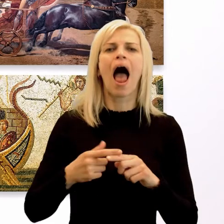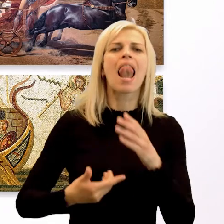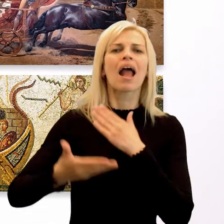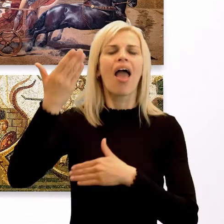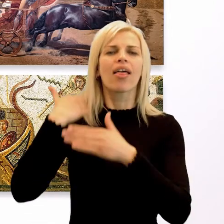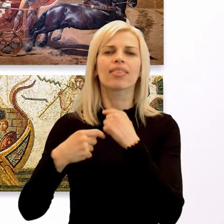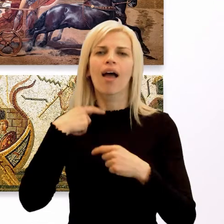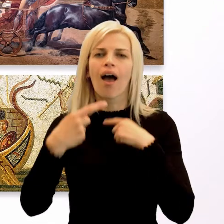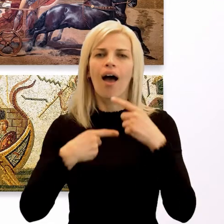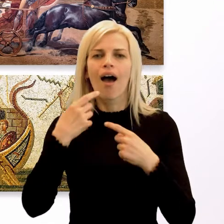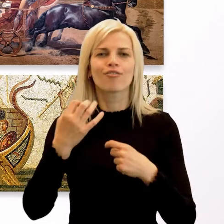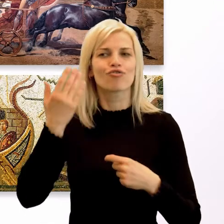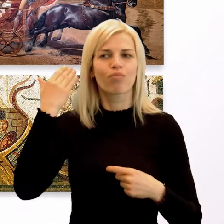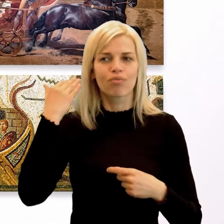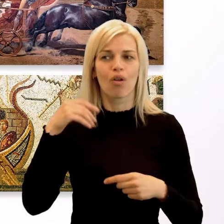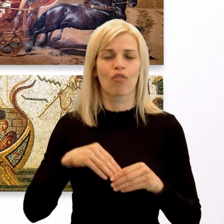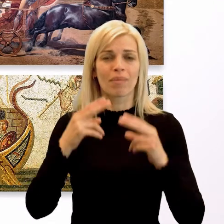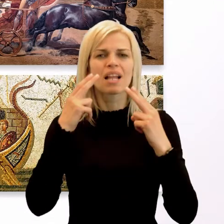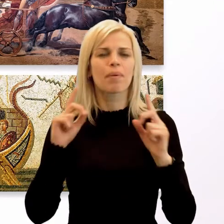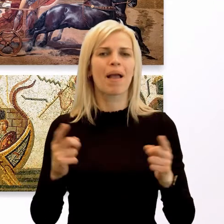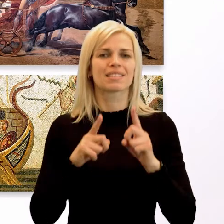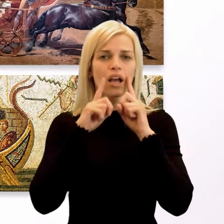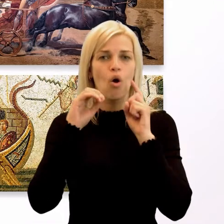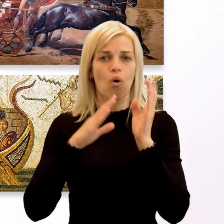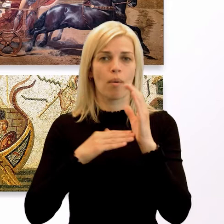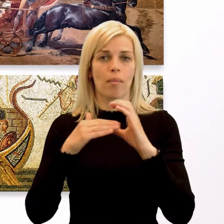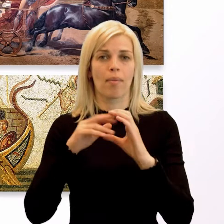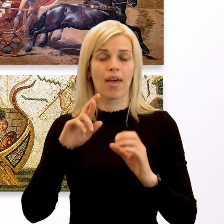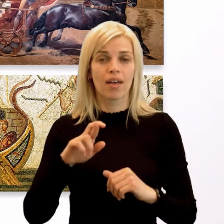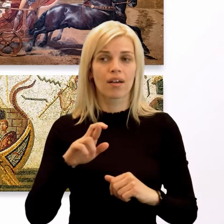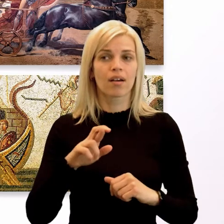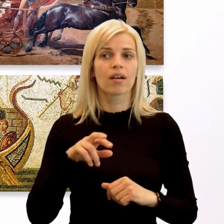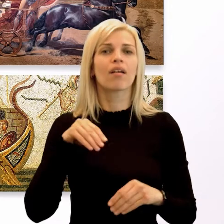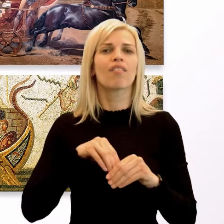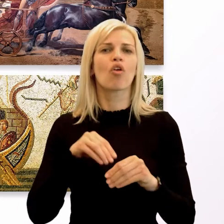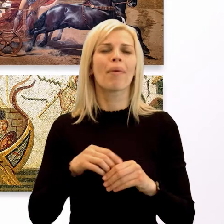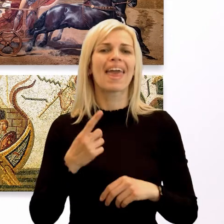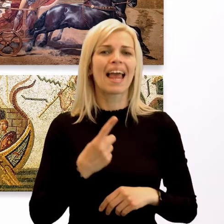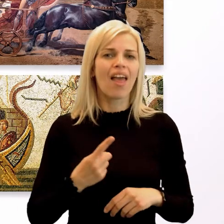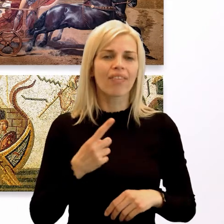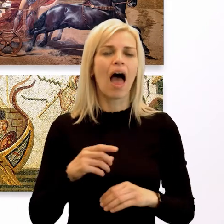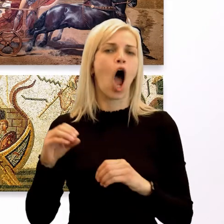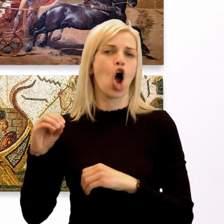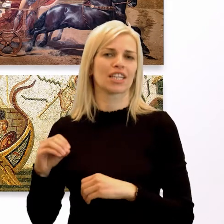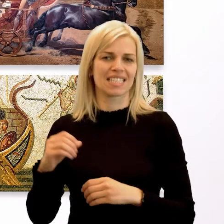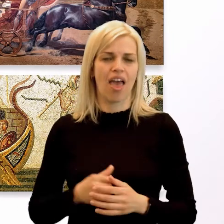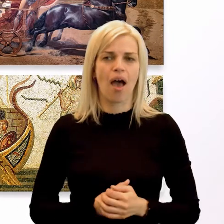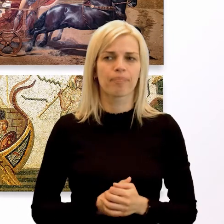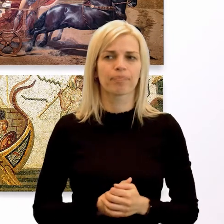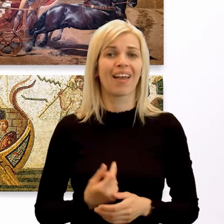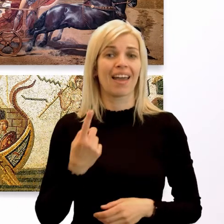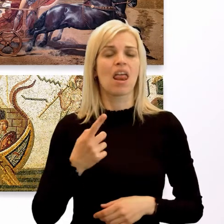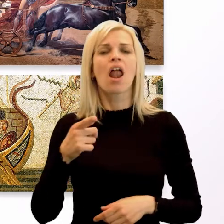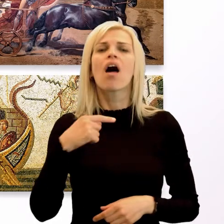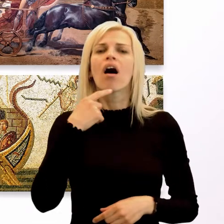spieval slepý básnik Homér a vy ich poznáte ako Iliadu a Odiseu. Iliada hovorí o Trojskej